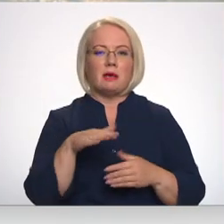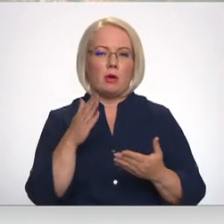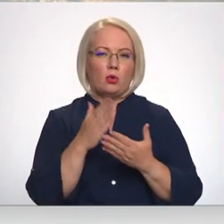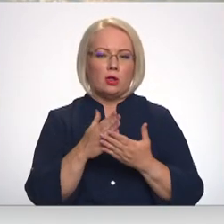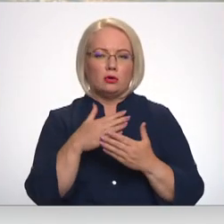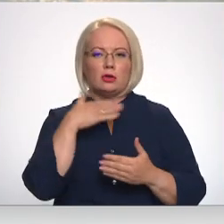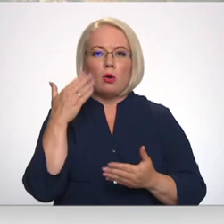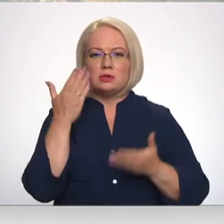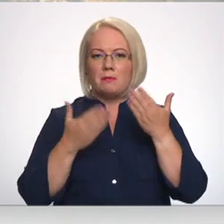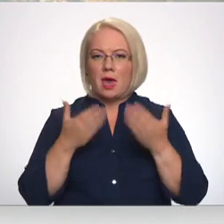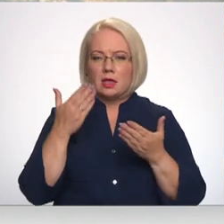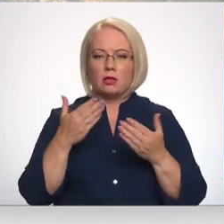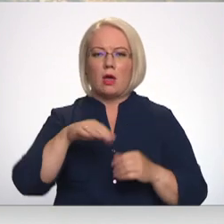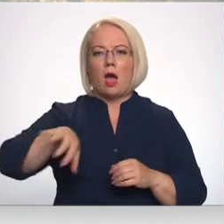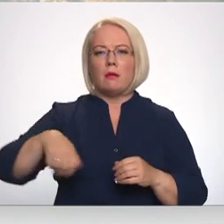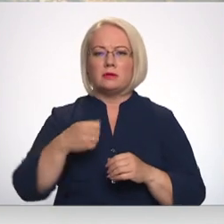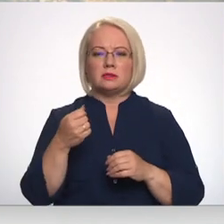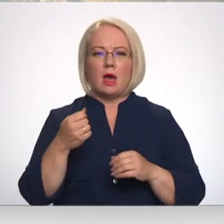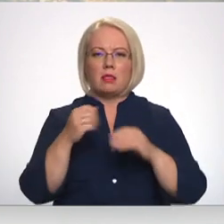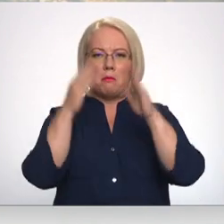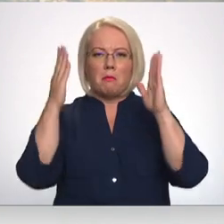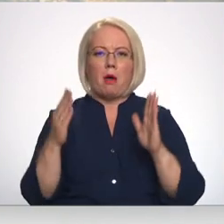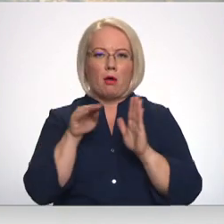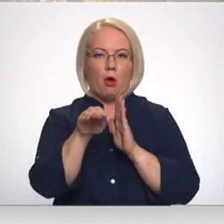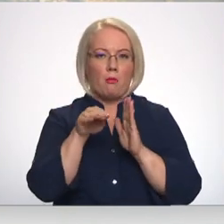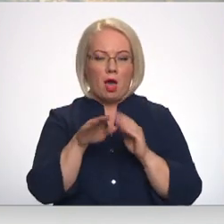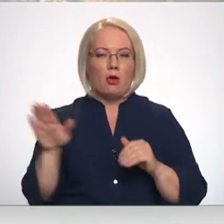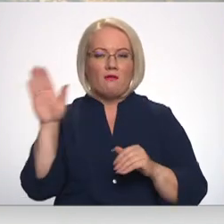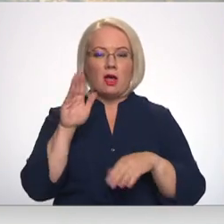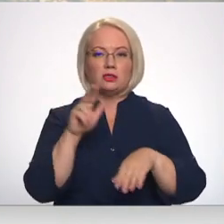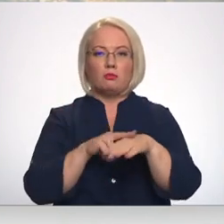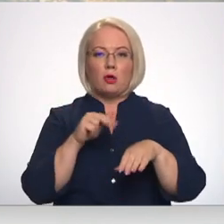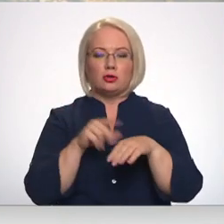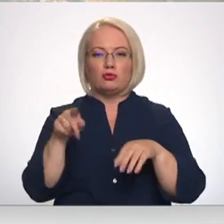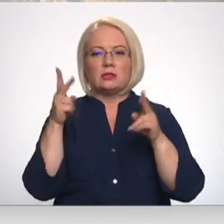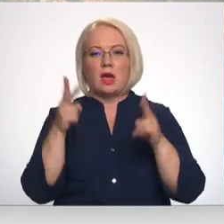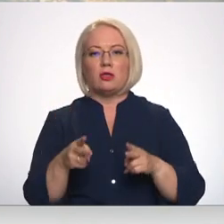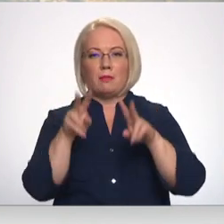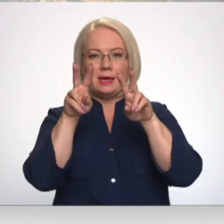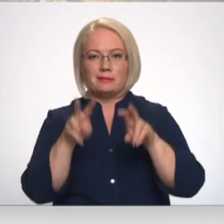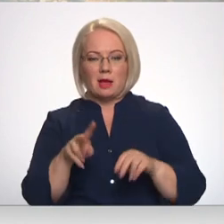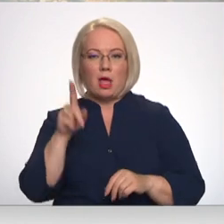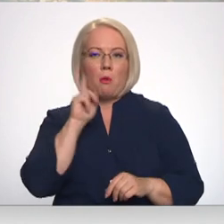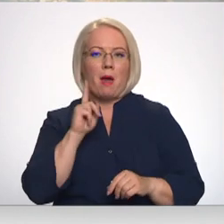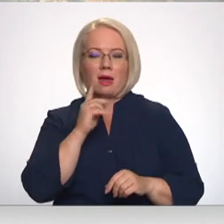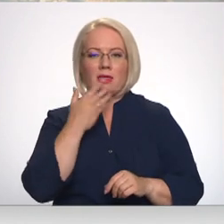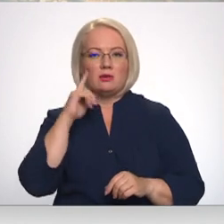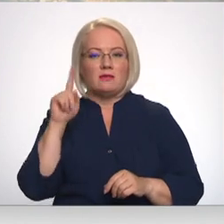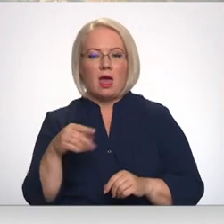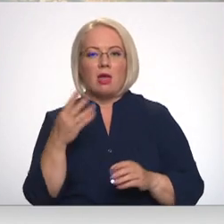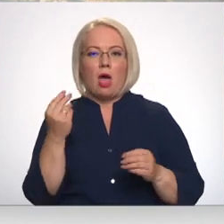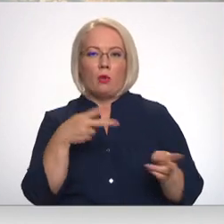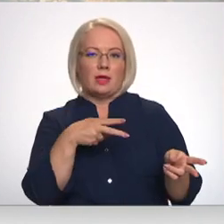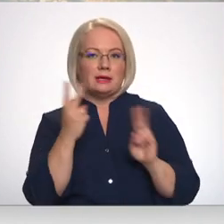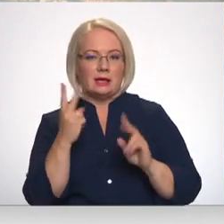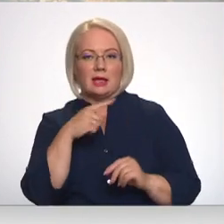vairāk mēģinājumi apzakt bankumātus. Valsts policija gadījums izmeklēja un pagaidām nav zināms, vai nauda izzakt